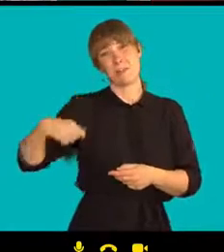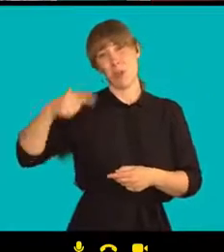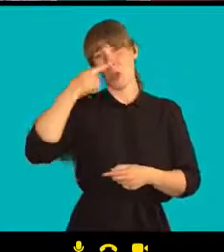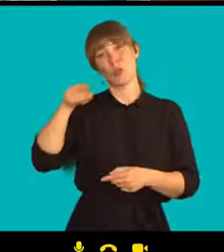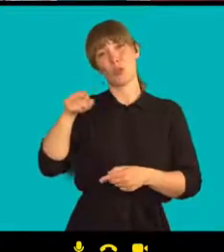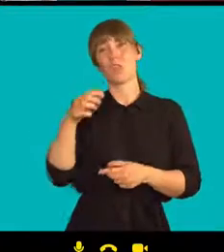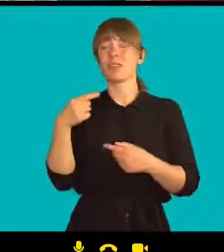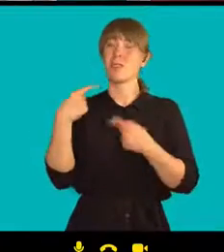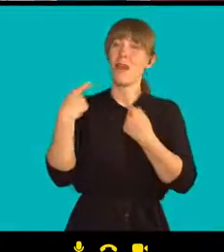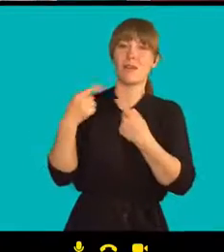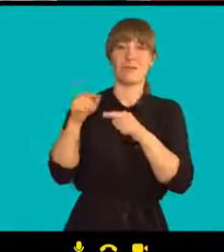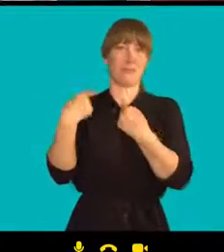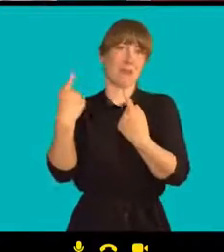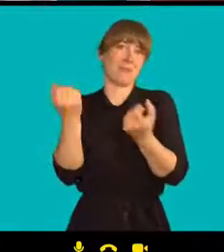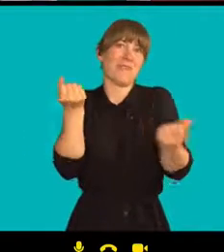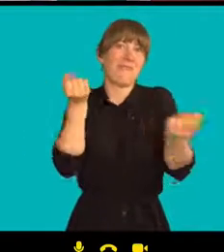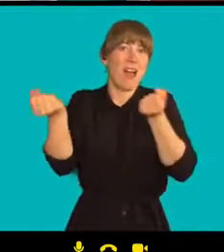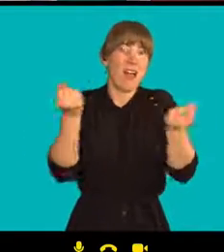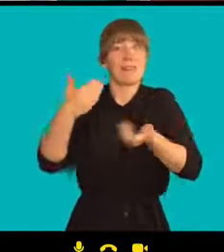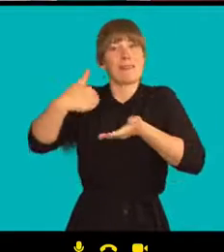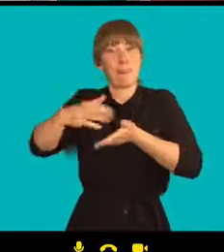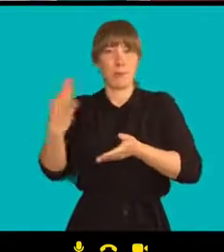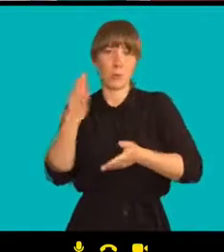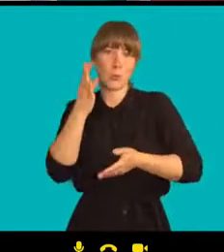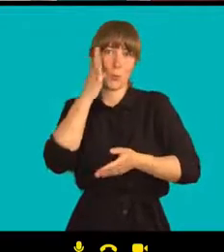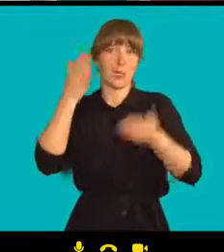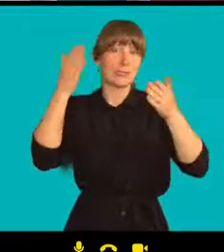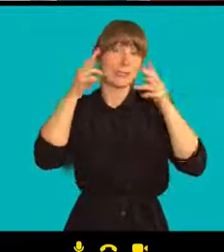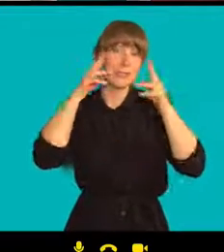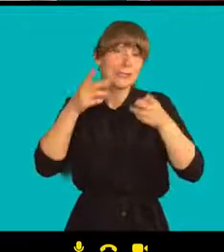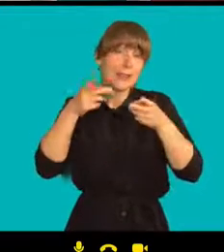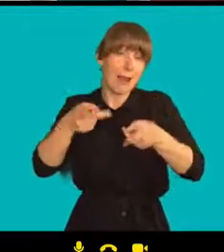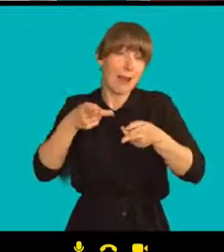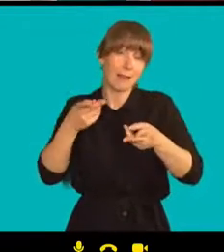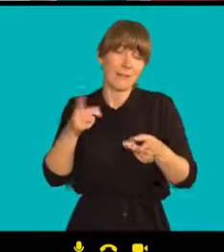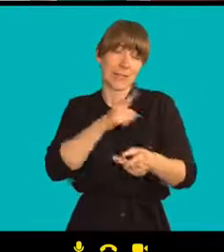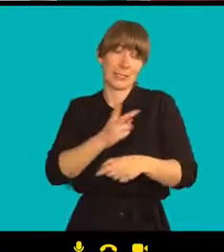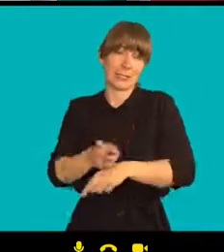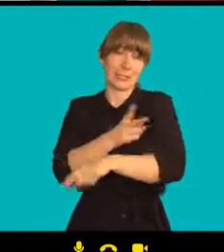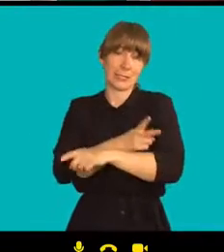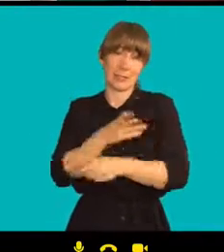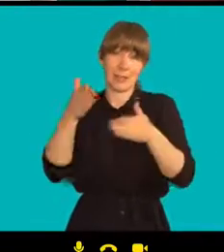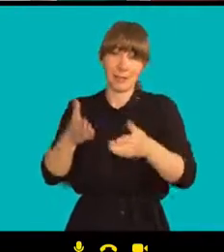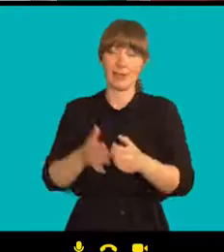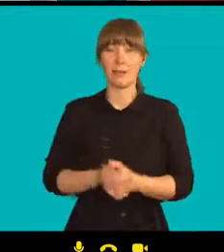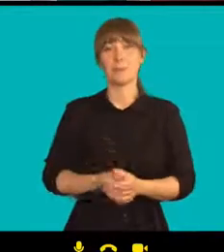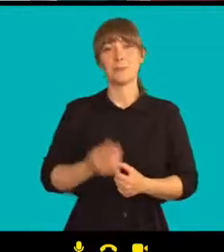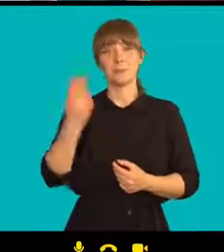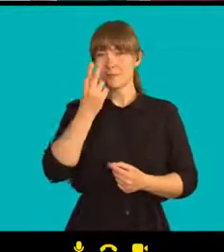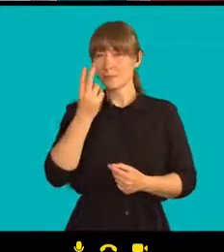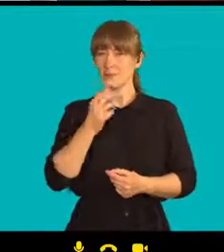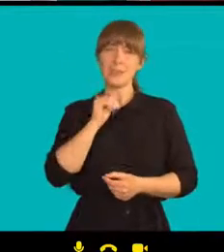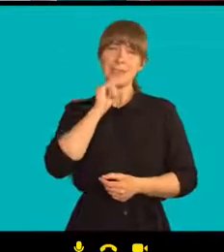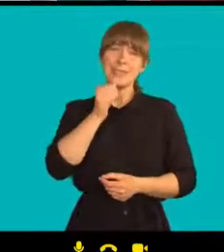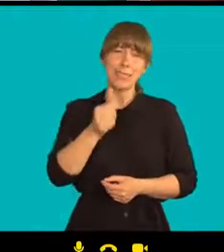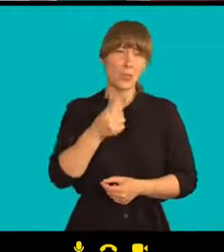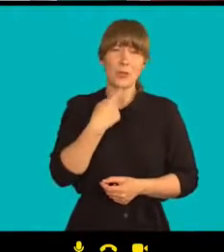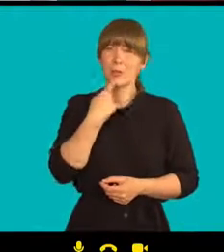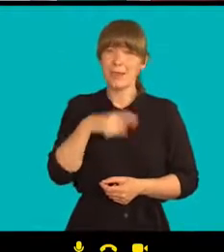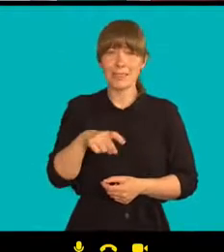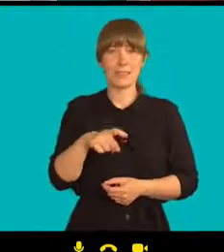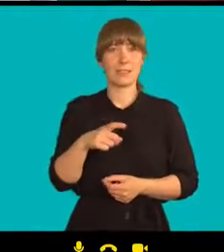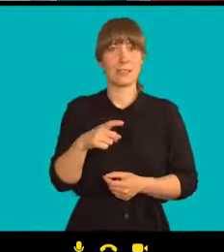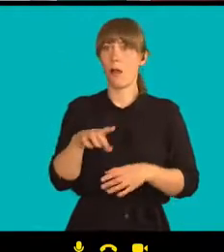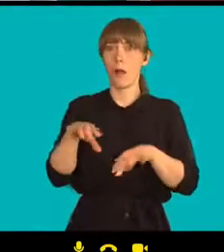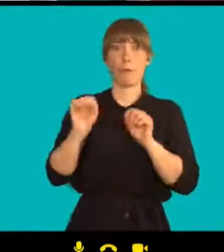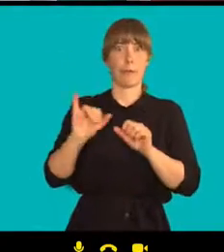rozhodovat. Ten problém je v tom, že vlastně nechceme nikdo, jak my, tak vlastně především Bělorusové, aby se o jich